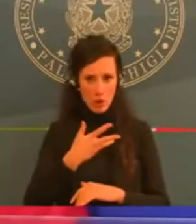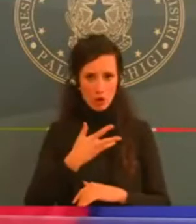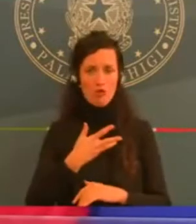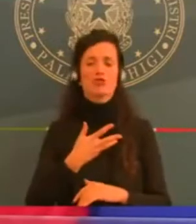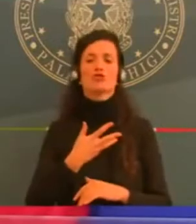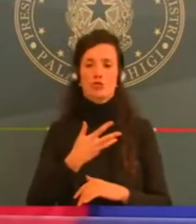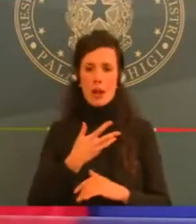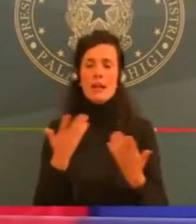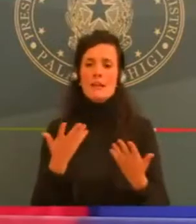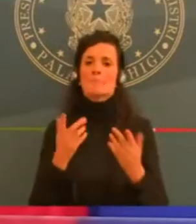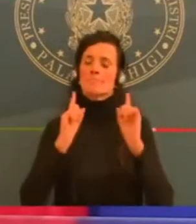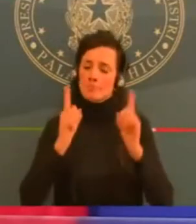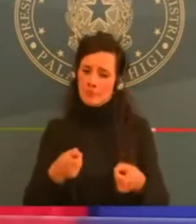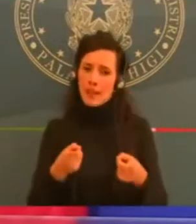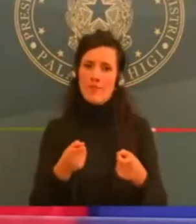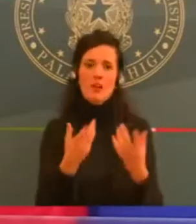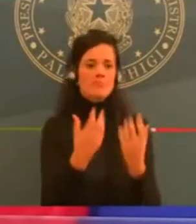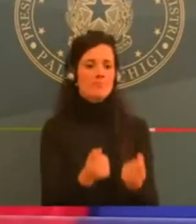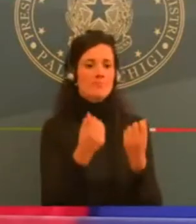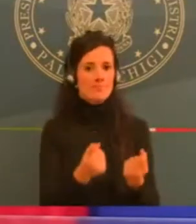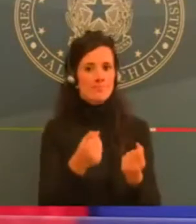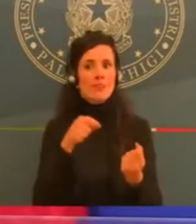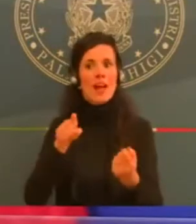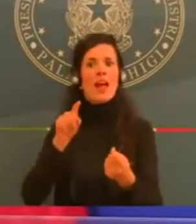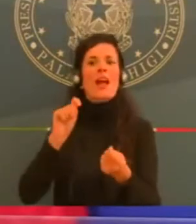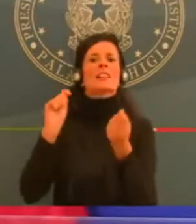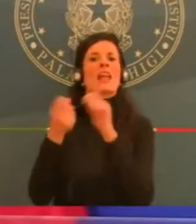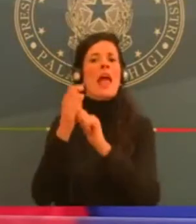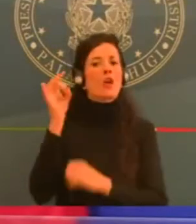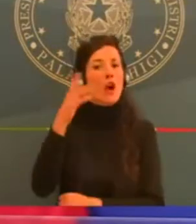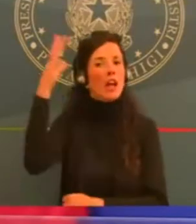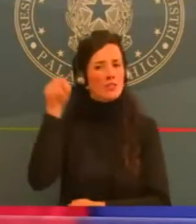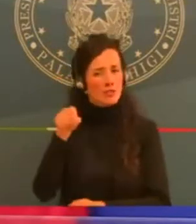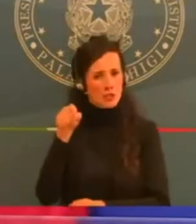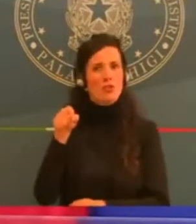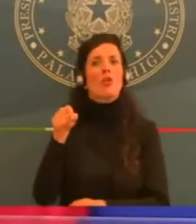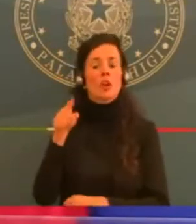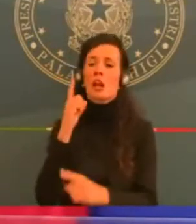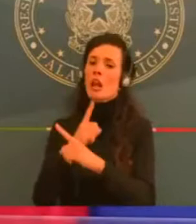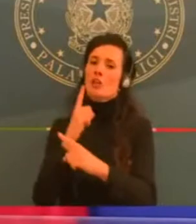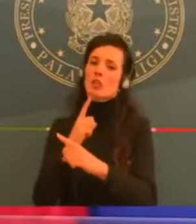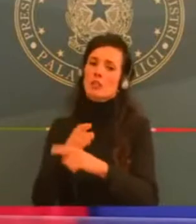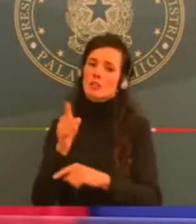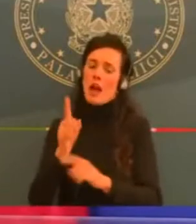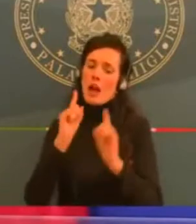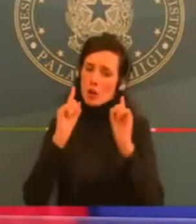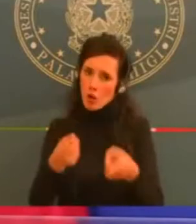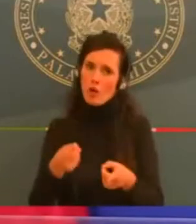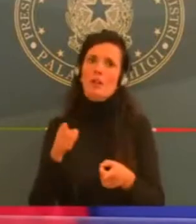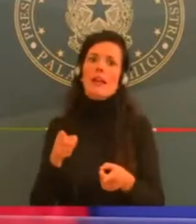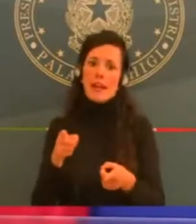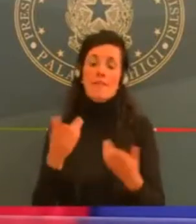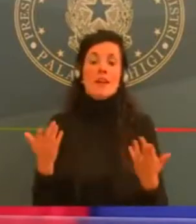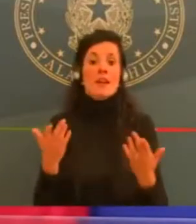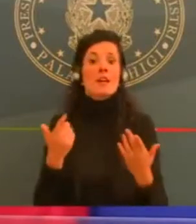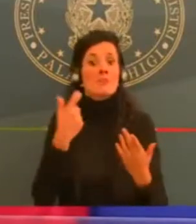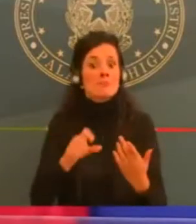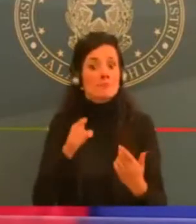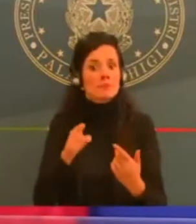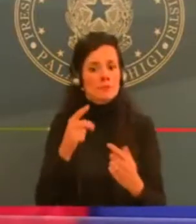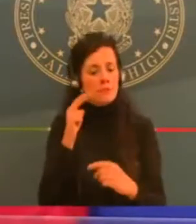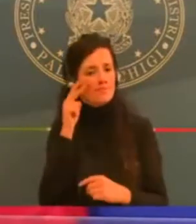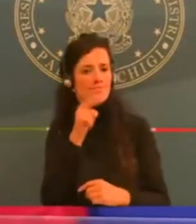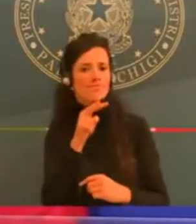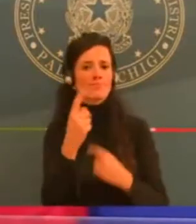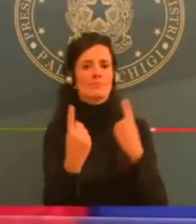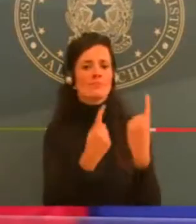dell'importanza sociale, vorrei dire anche ideale, che queste prossime festività hanno nella